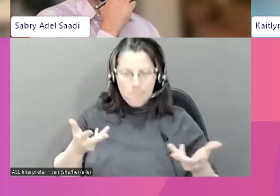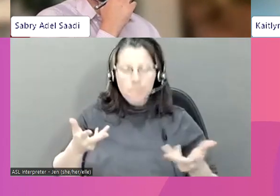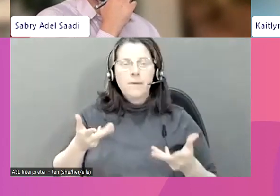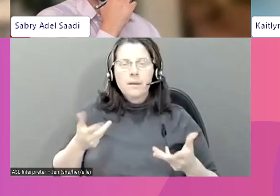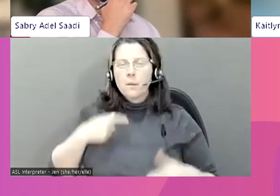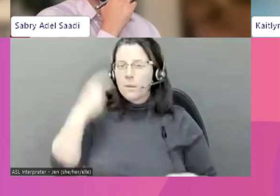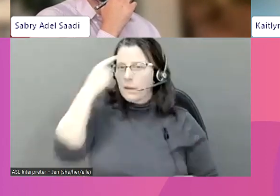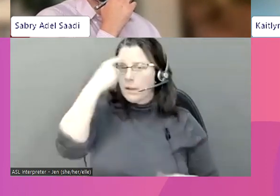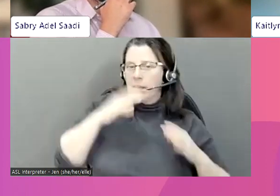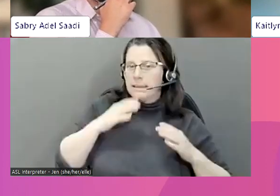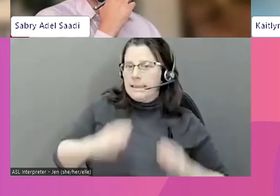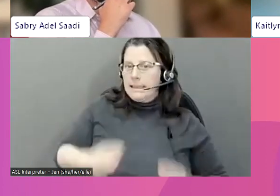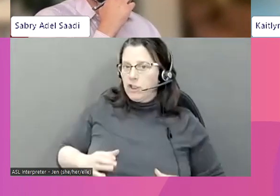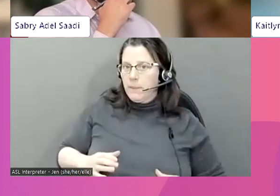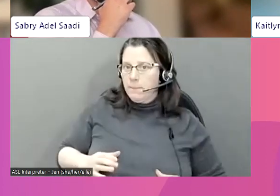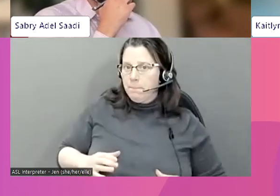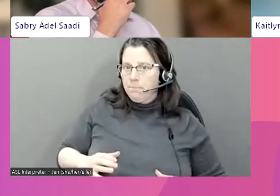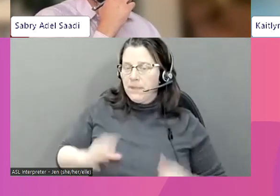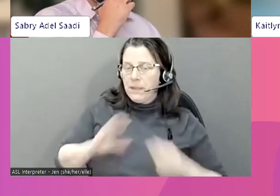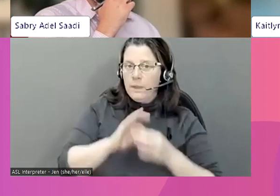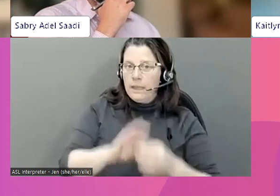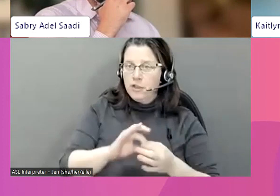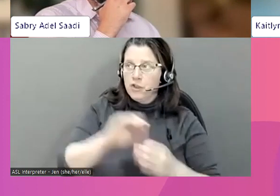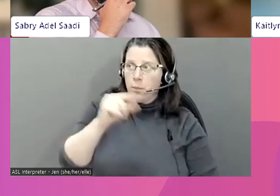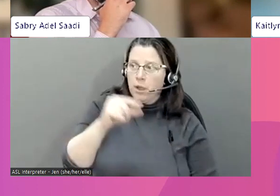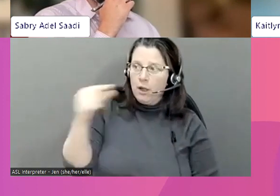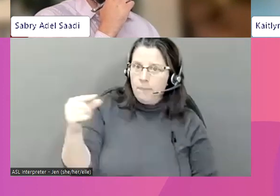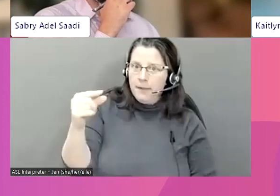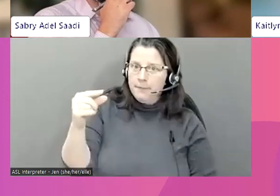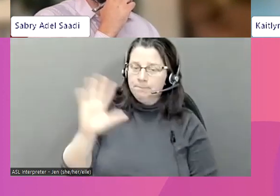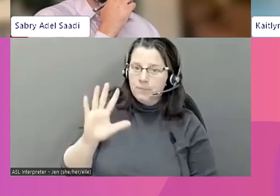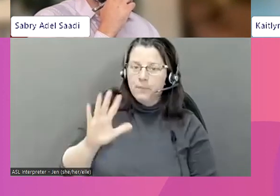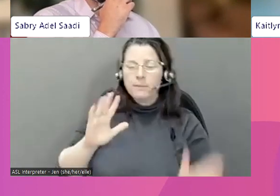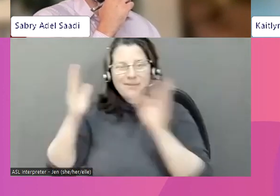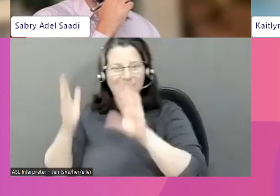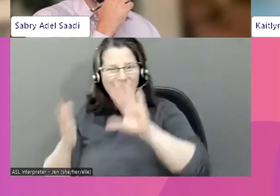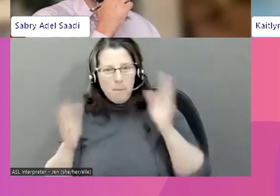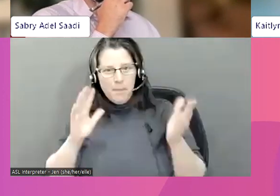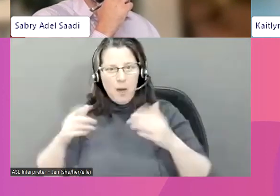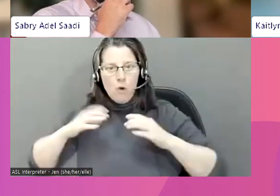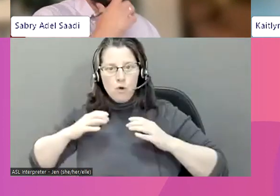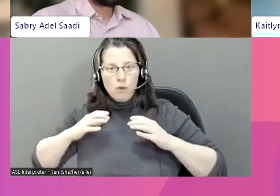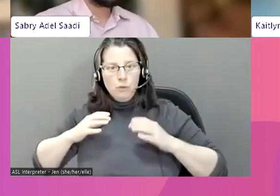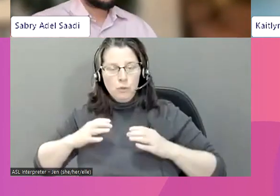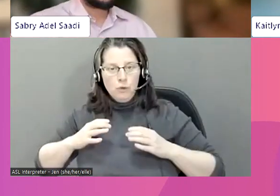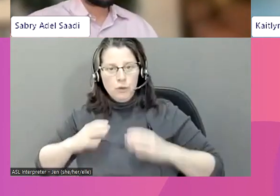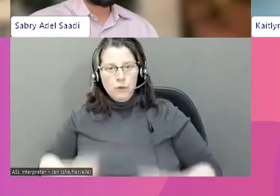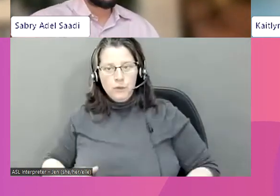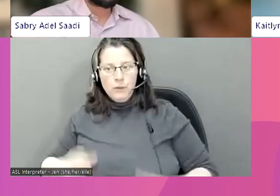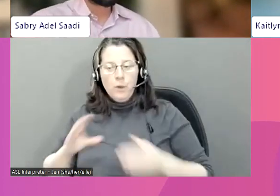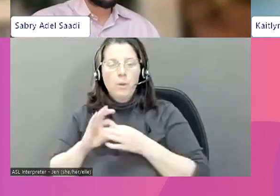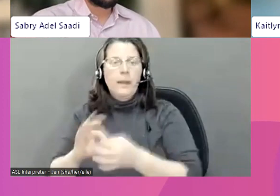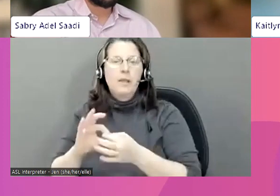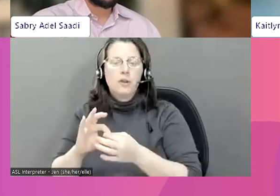parle de citoyenneté et de citoyenneté numérique, eh bien, c'est comme une relation avec le gouvernement plutôt qu'une relation avec d'autres